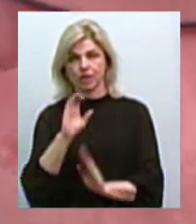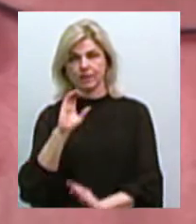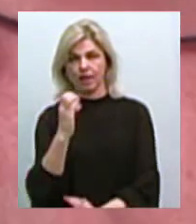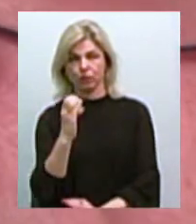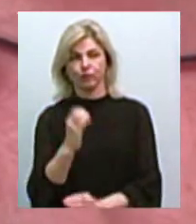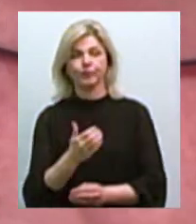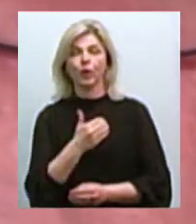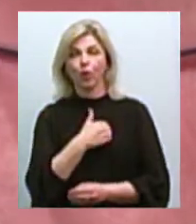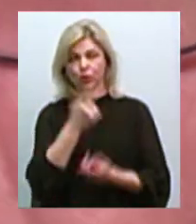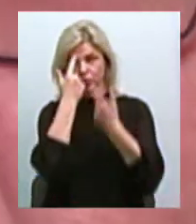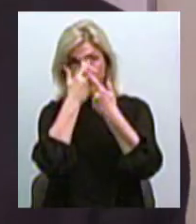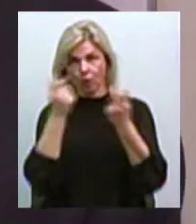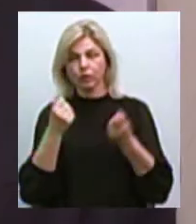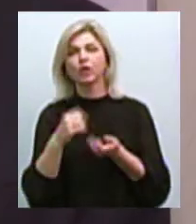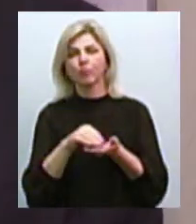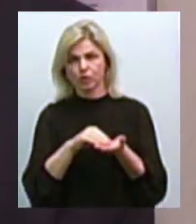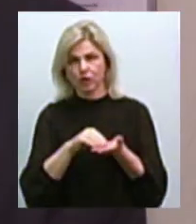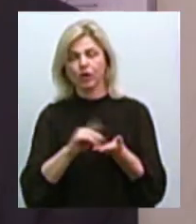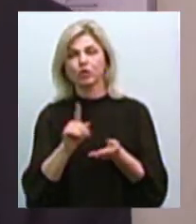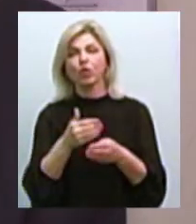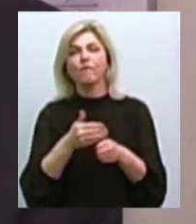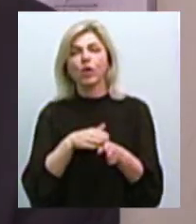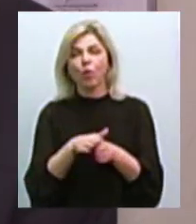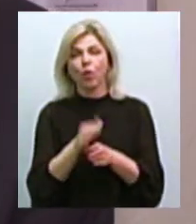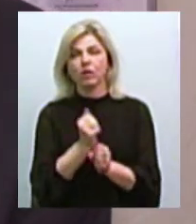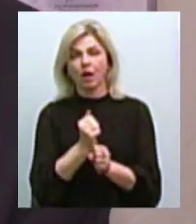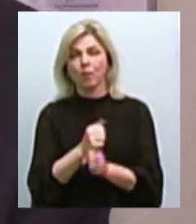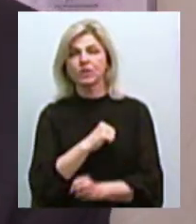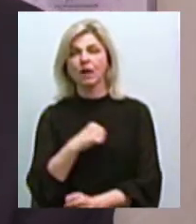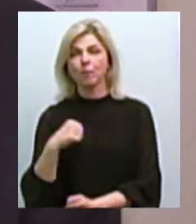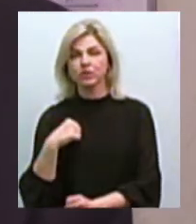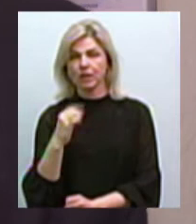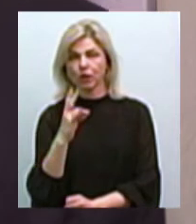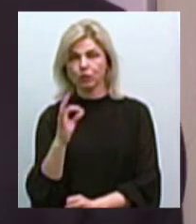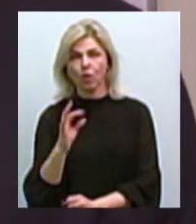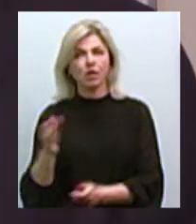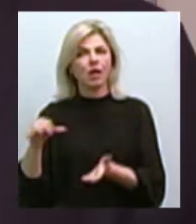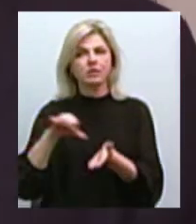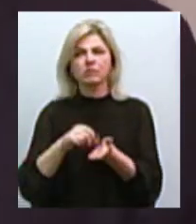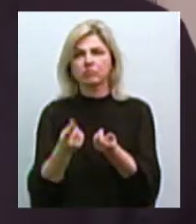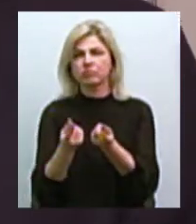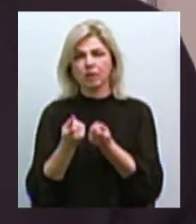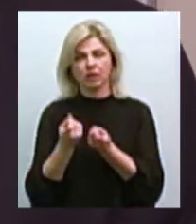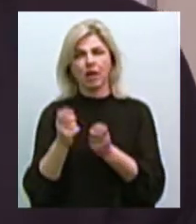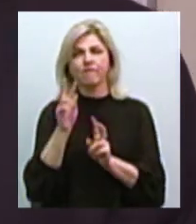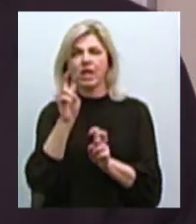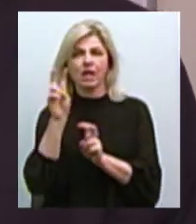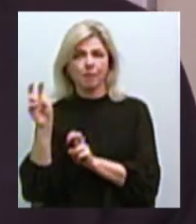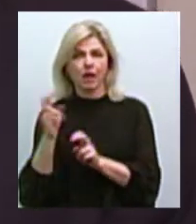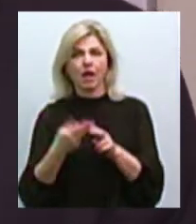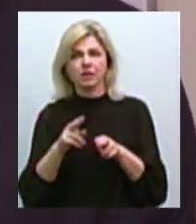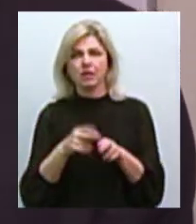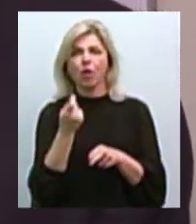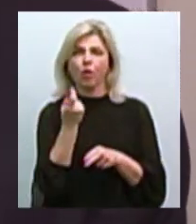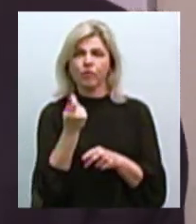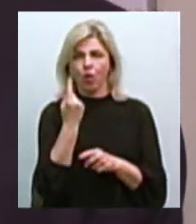Хочу наголосити ще раз, що ми виконуємо роботи самостійно, тобто ми не залучаємо підрядників. Тому це є невеличка з